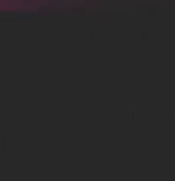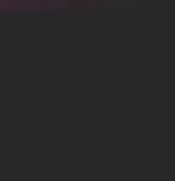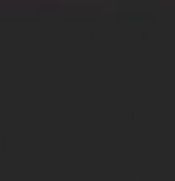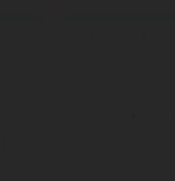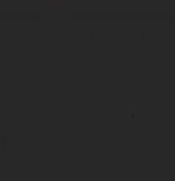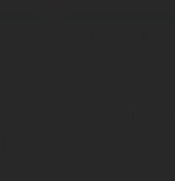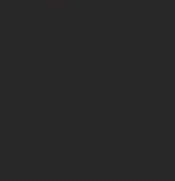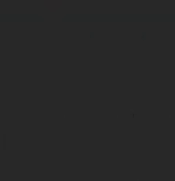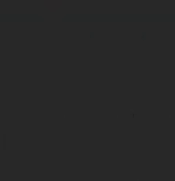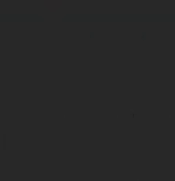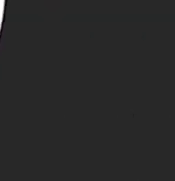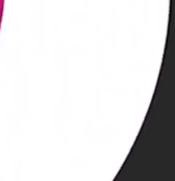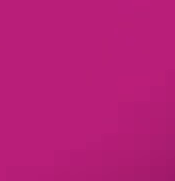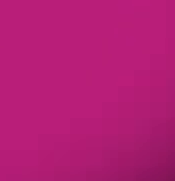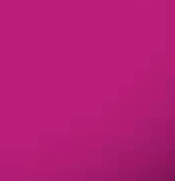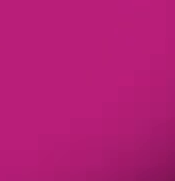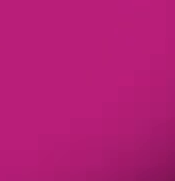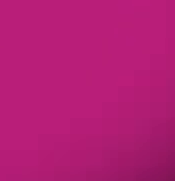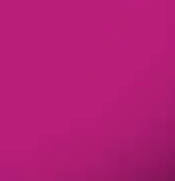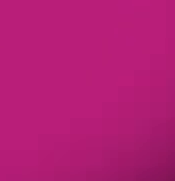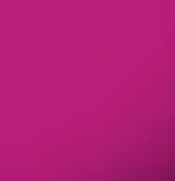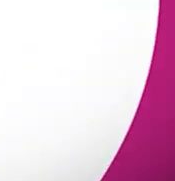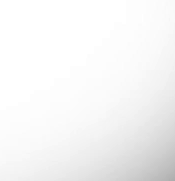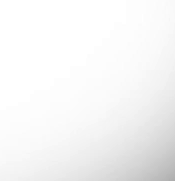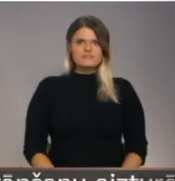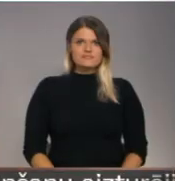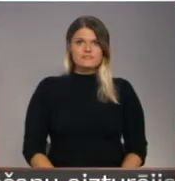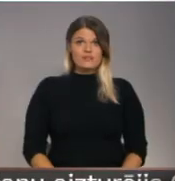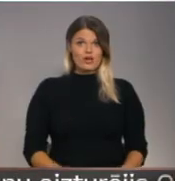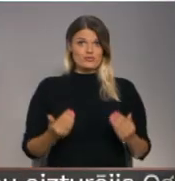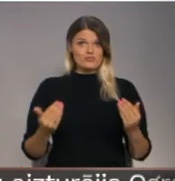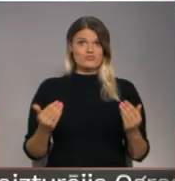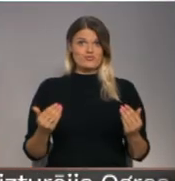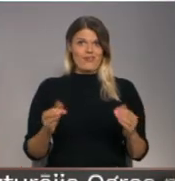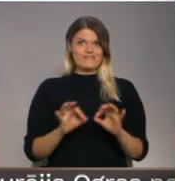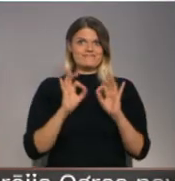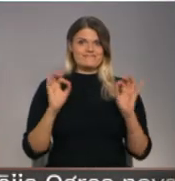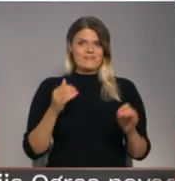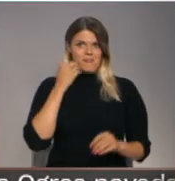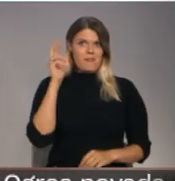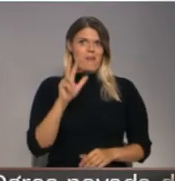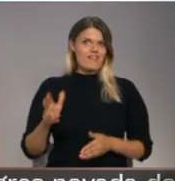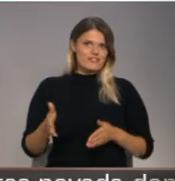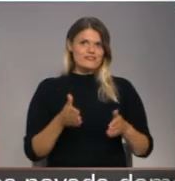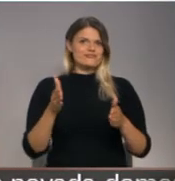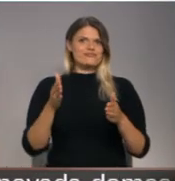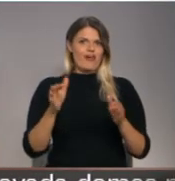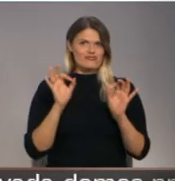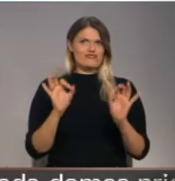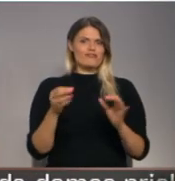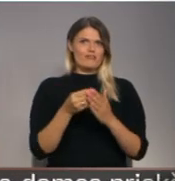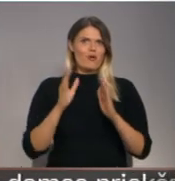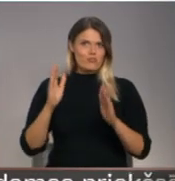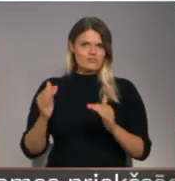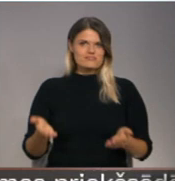Re, visi ēters ir te! No šodienas Baltijas ceļš vārda tiešā